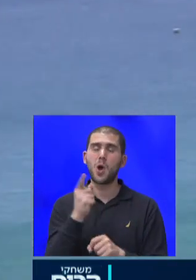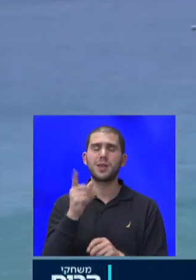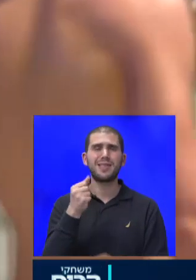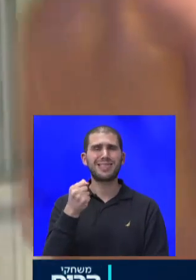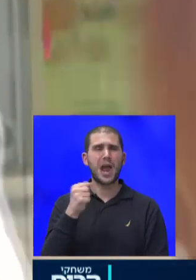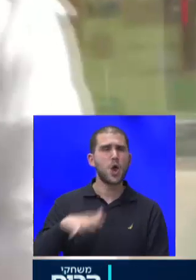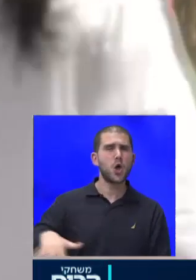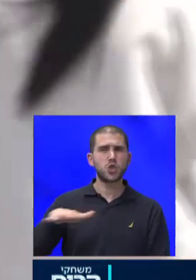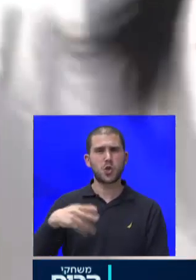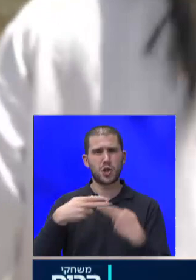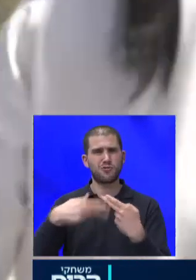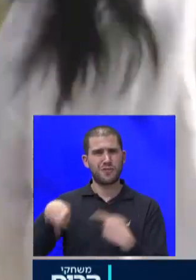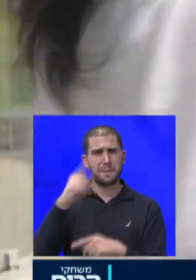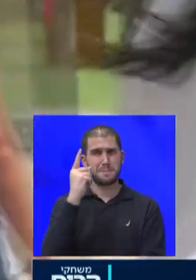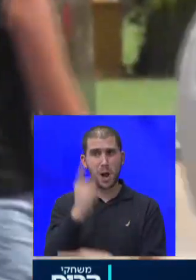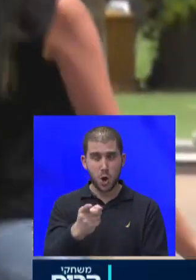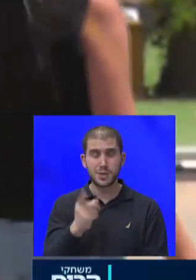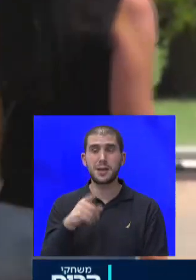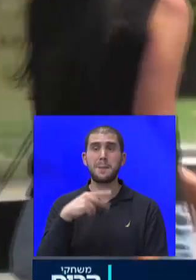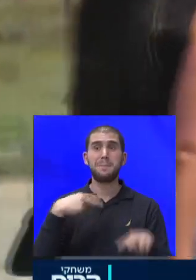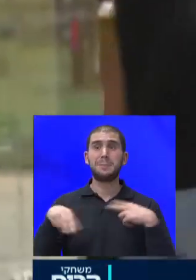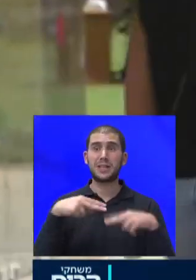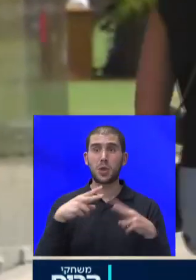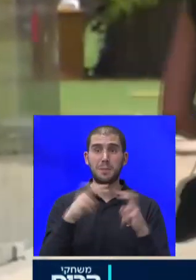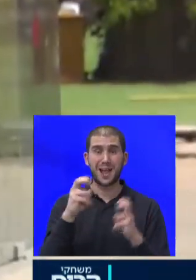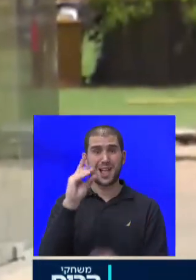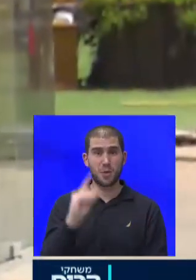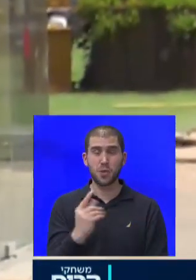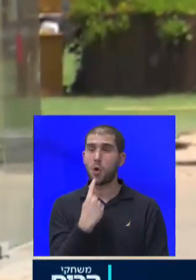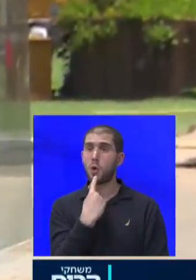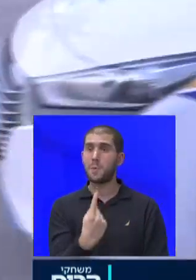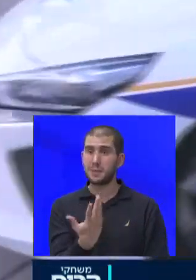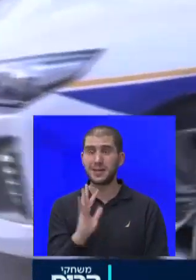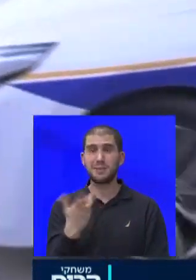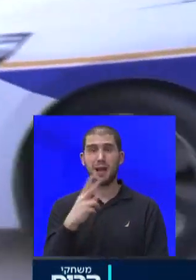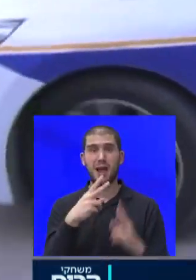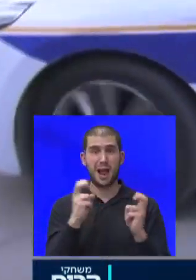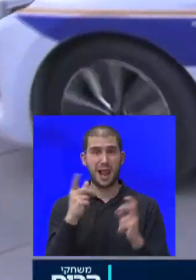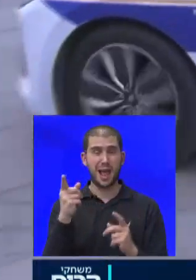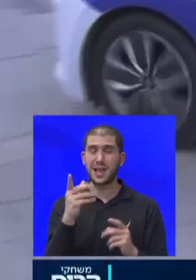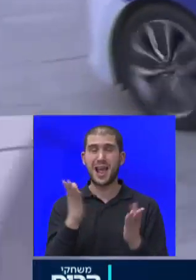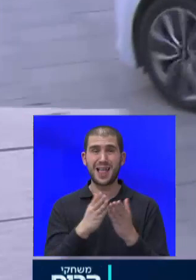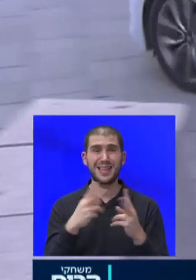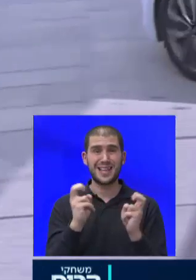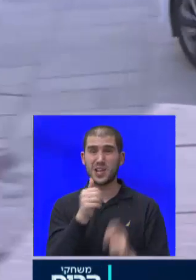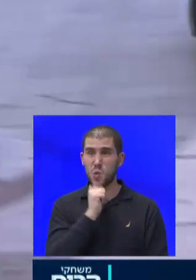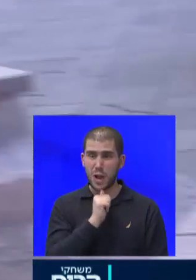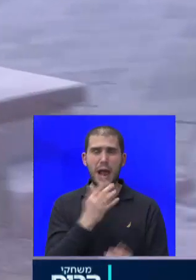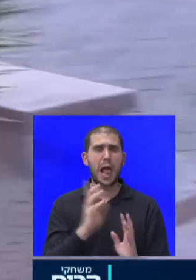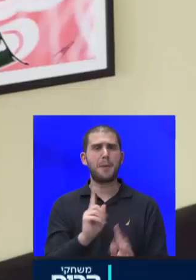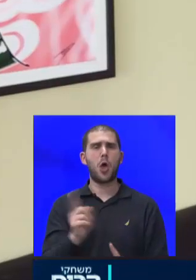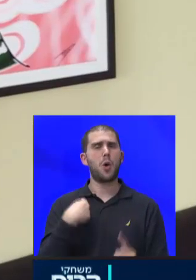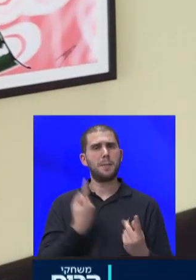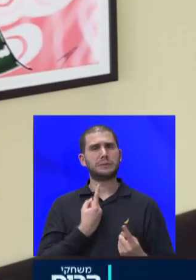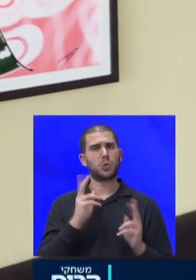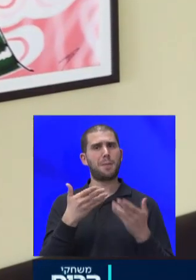המלון. בעלי המסעדות בעיר הדרומית טוענים, אם אלת הוכרזה היא ירוק, אין סיבה שלא נוכל גם אנחנו לפתוח.